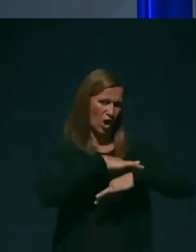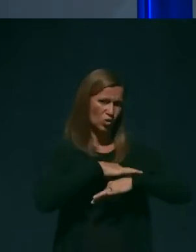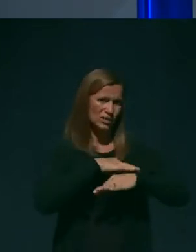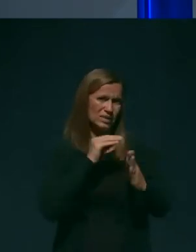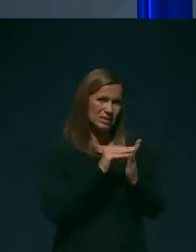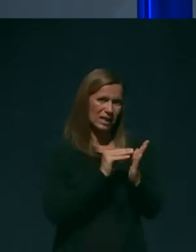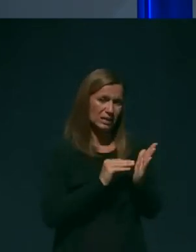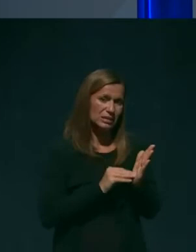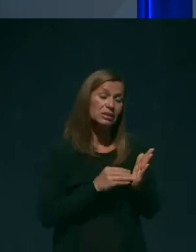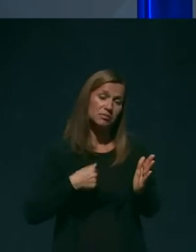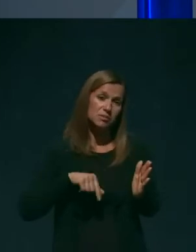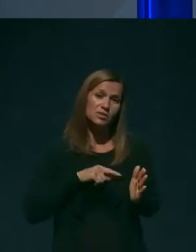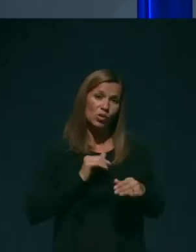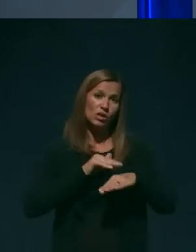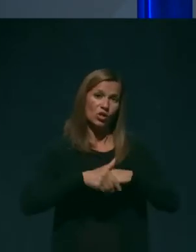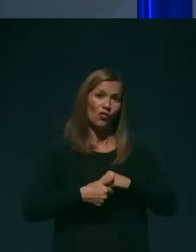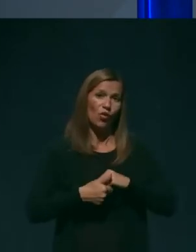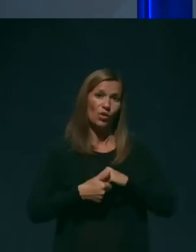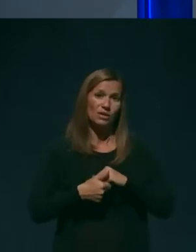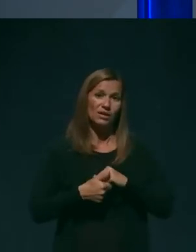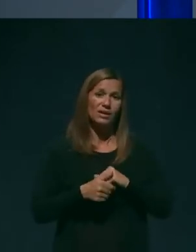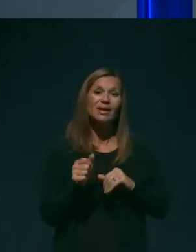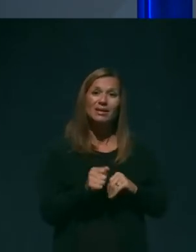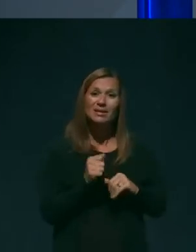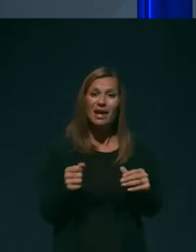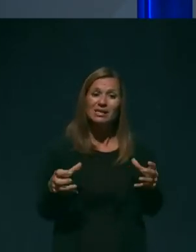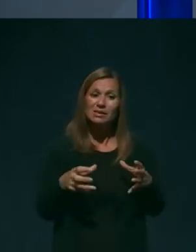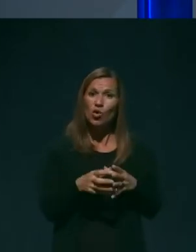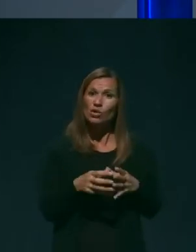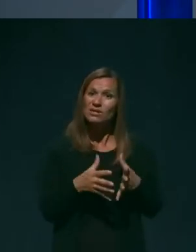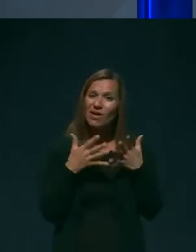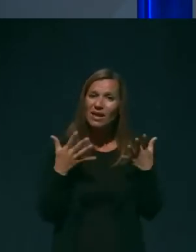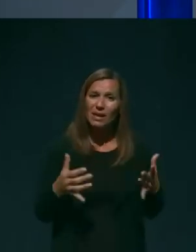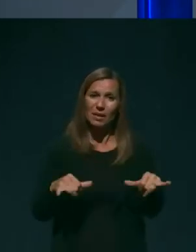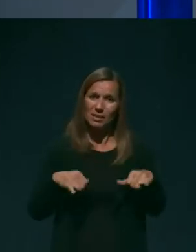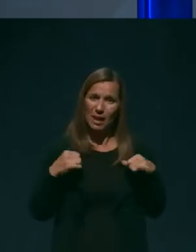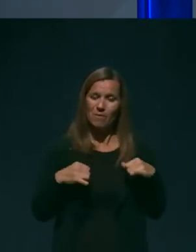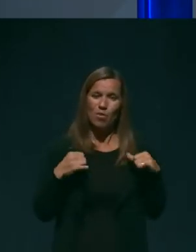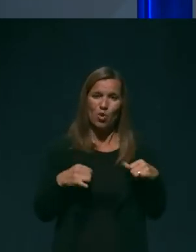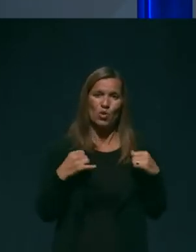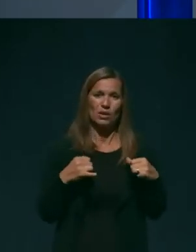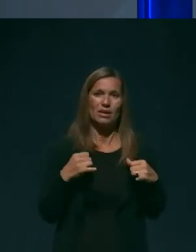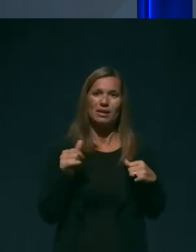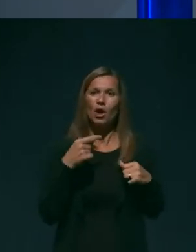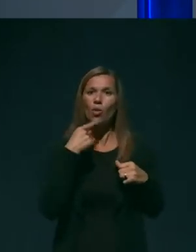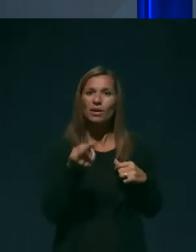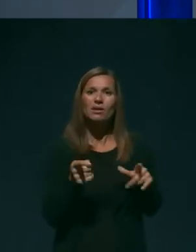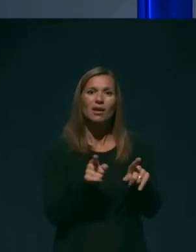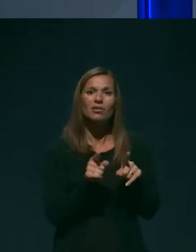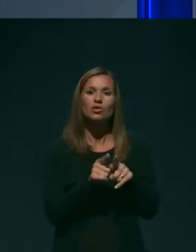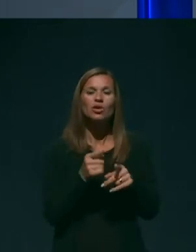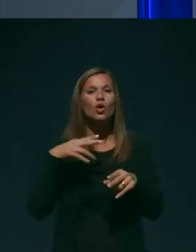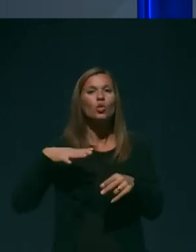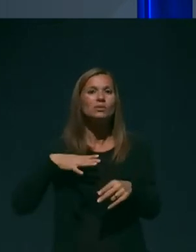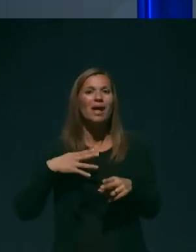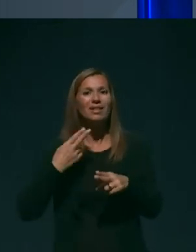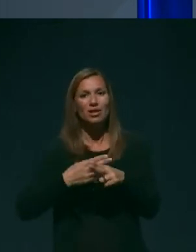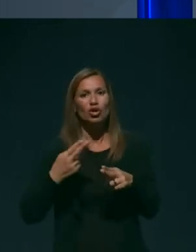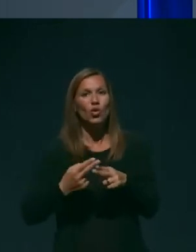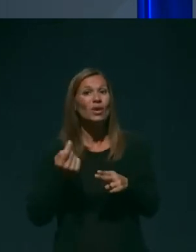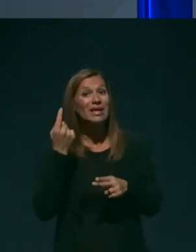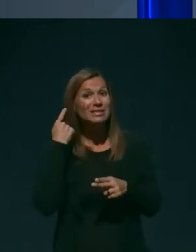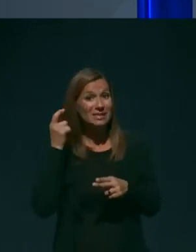zadovoljni, da smo z velikimi napori, ki jih je omenila gospa državna sekretarka,